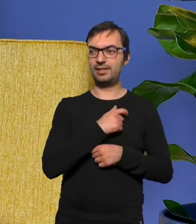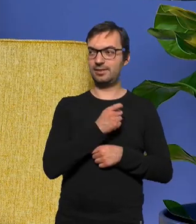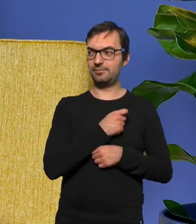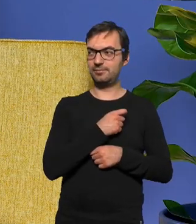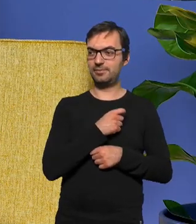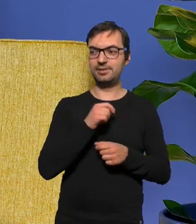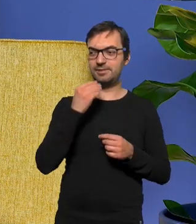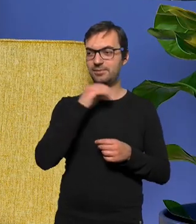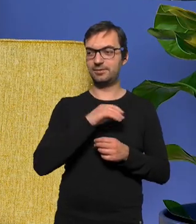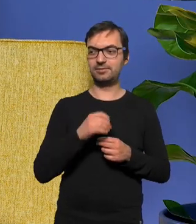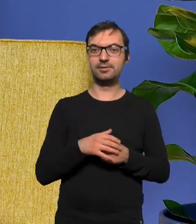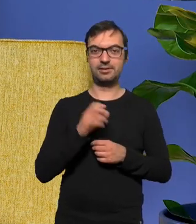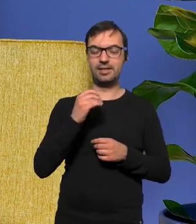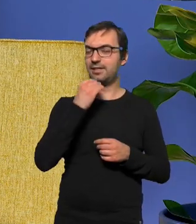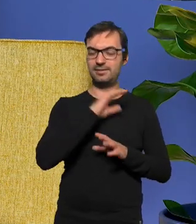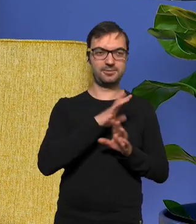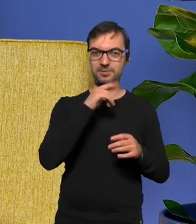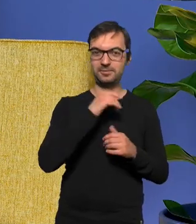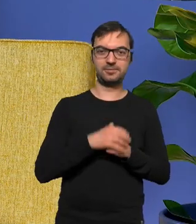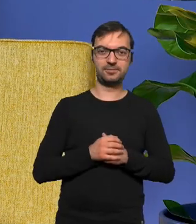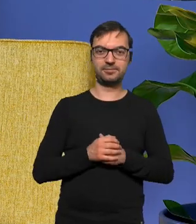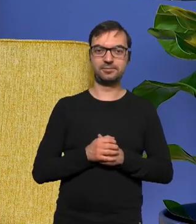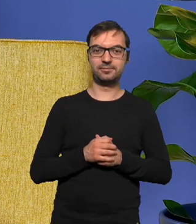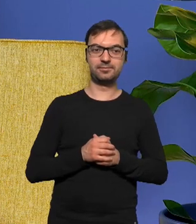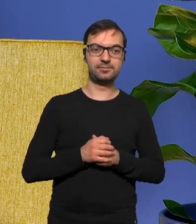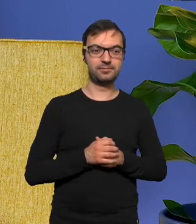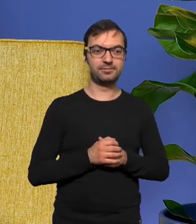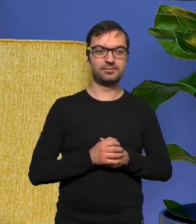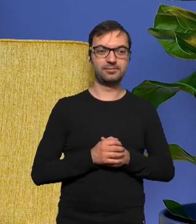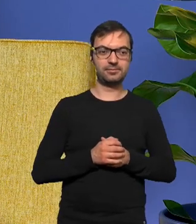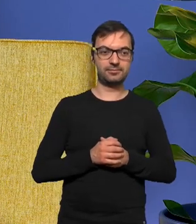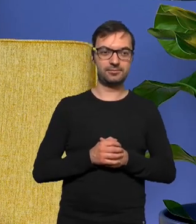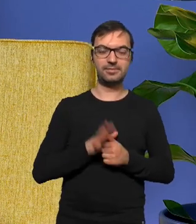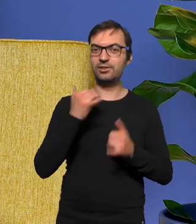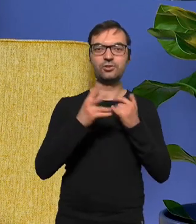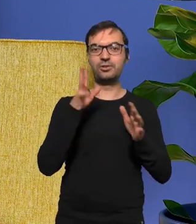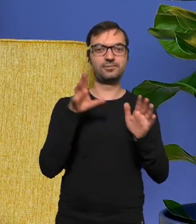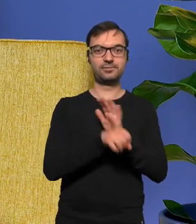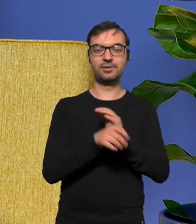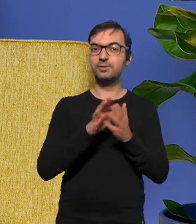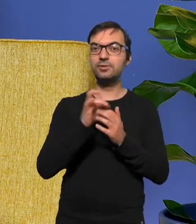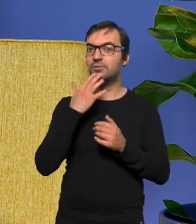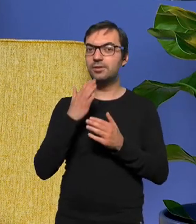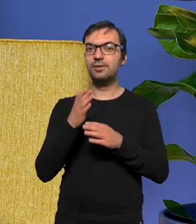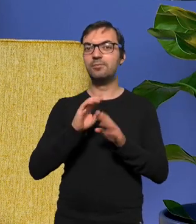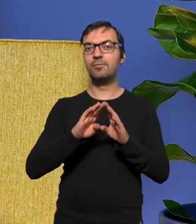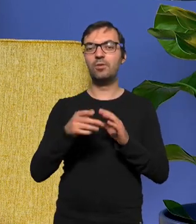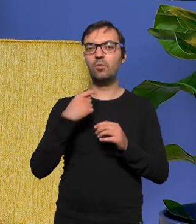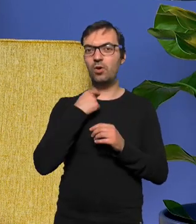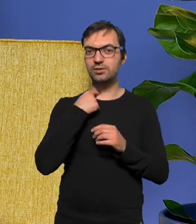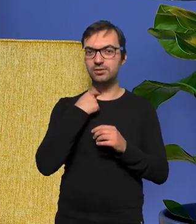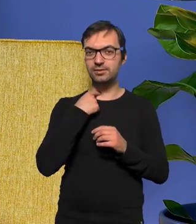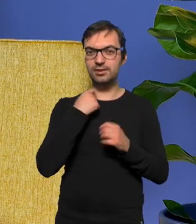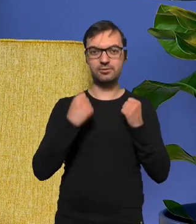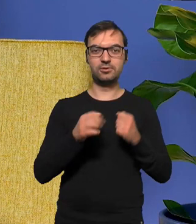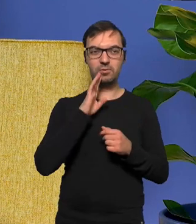jest absolutnie i będzie jakkolwiek go ktoś zniszczy a co jest nie dosłyszałam co powiedziałeś potem że głos